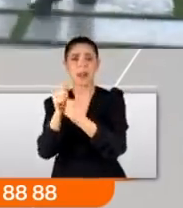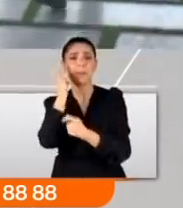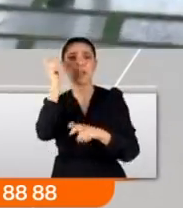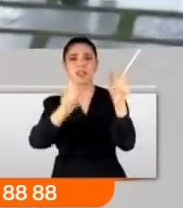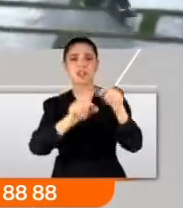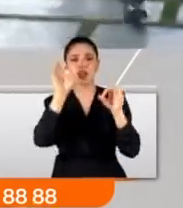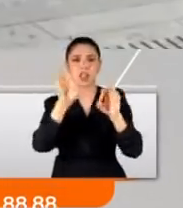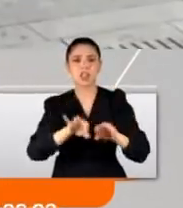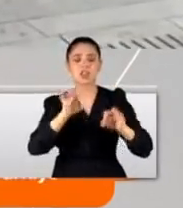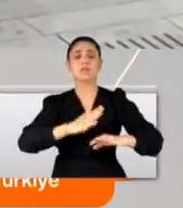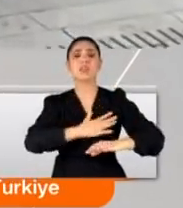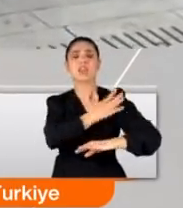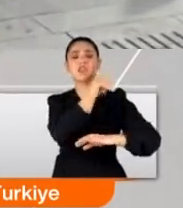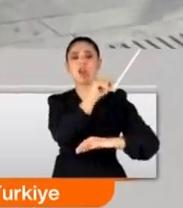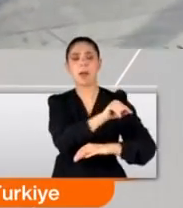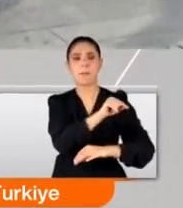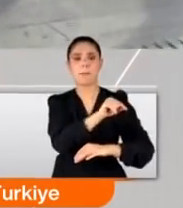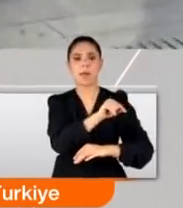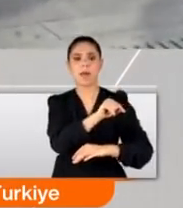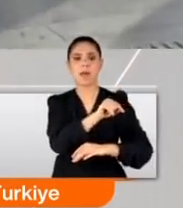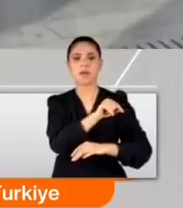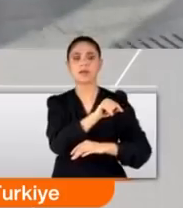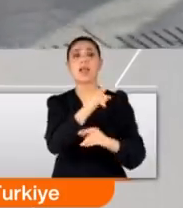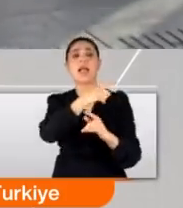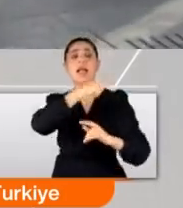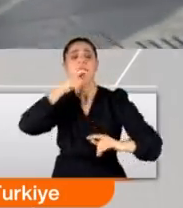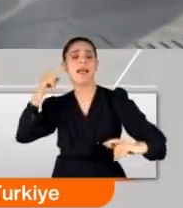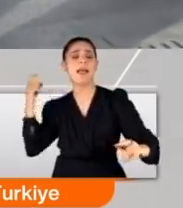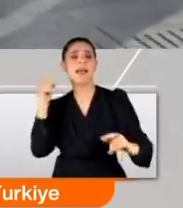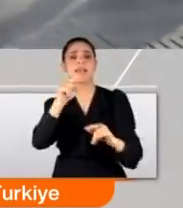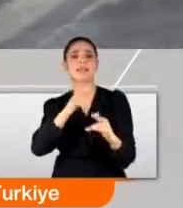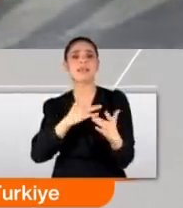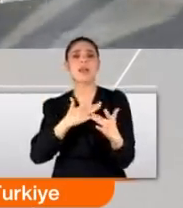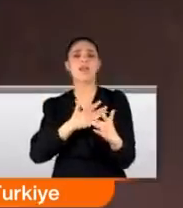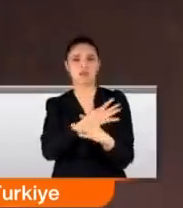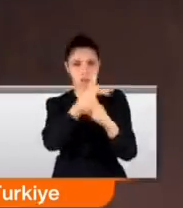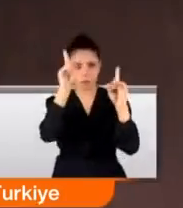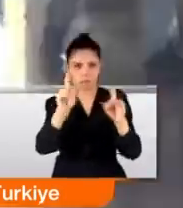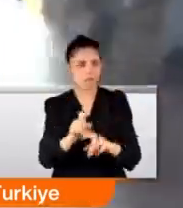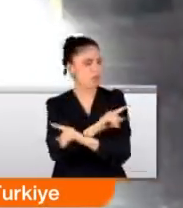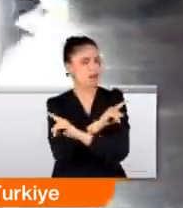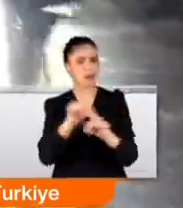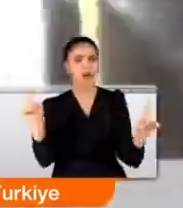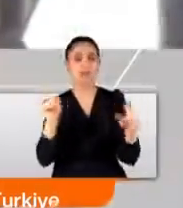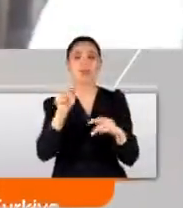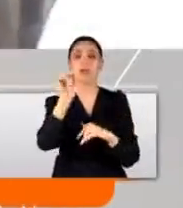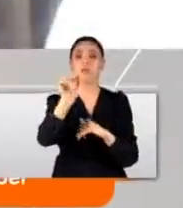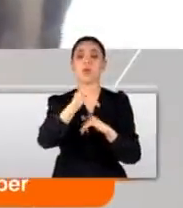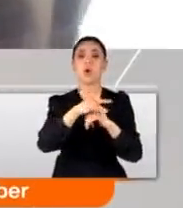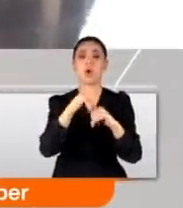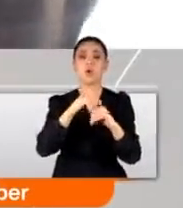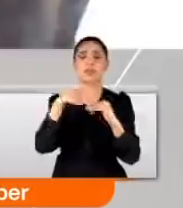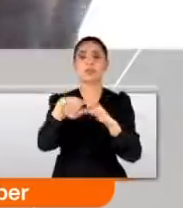şu andaki CHP kuvayi milliye CHP'si midir? Hayır. Ülkemizin tüm